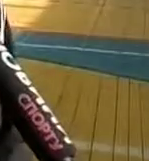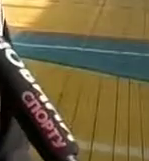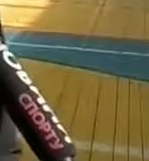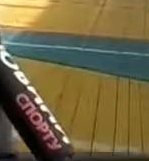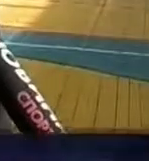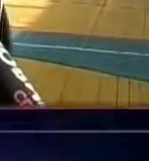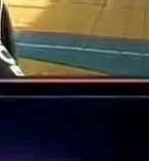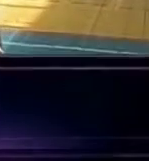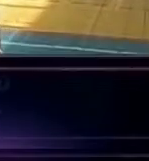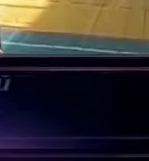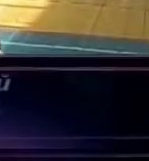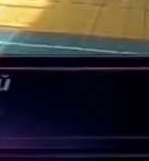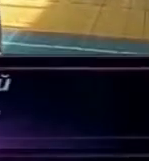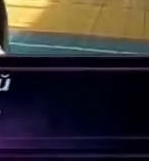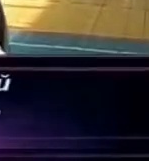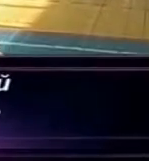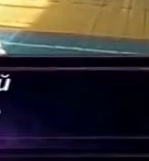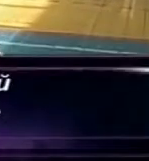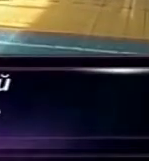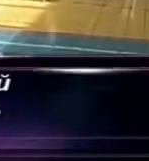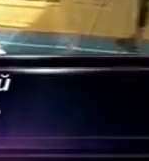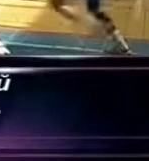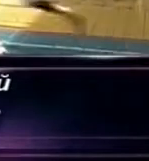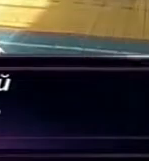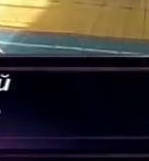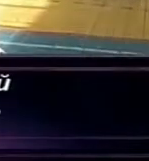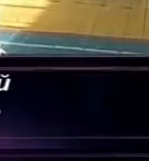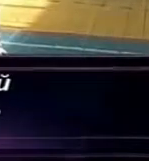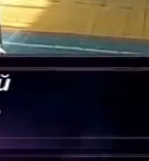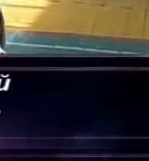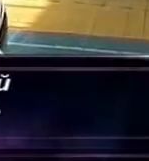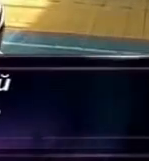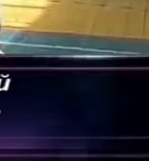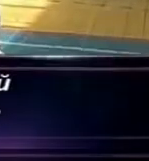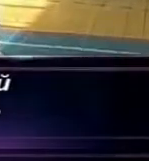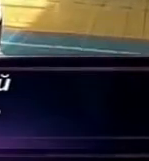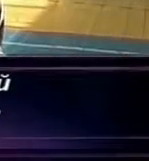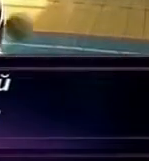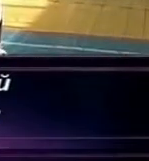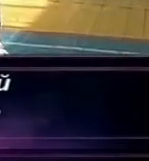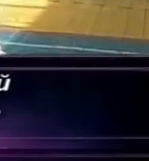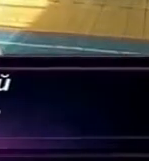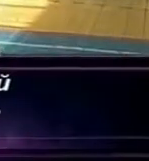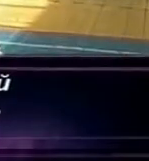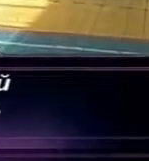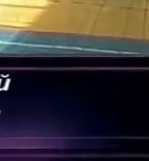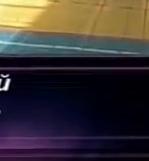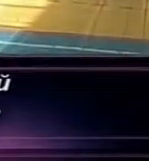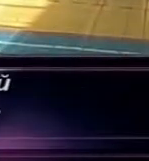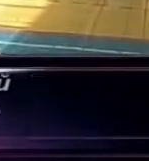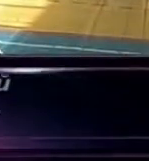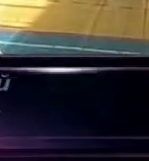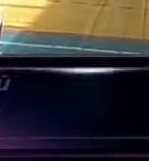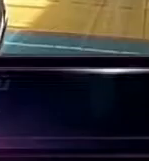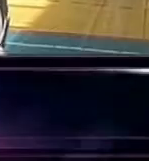Юноші ростуть, набираються сил, набираються мужественні. Я думаю, що на осінь вони створюють достойну конкуренцію і